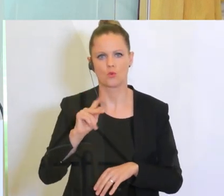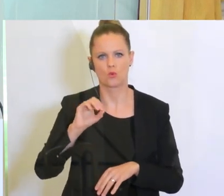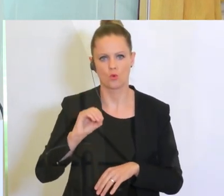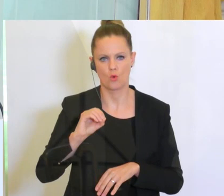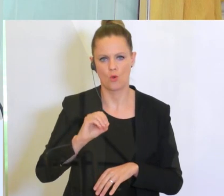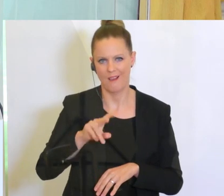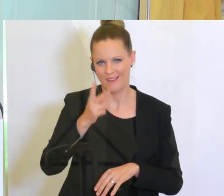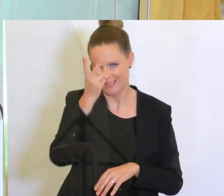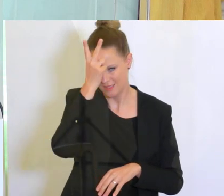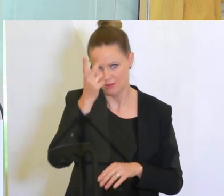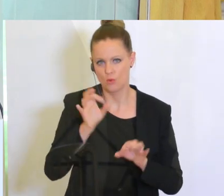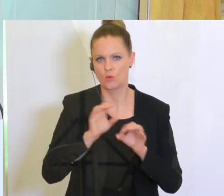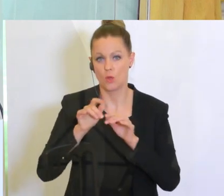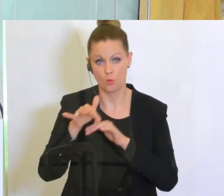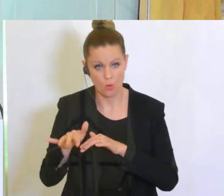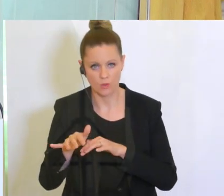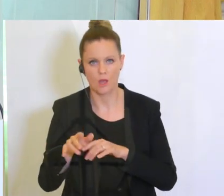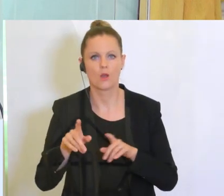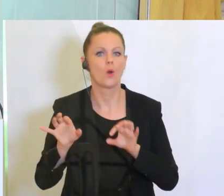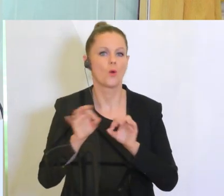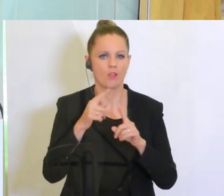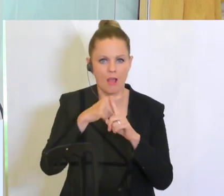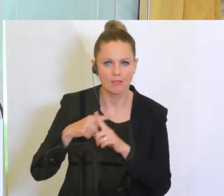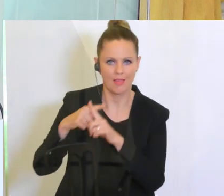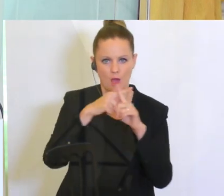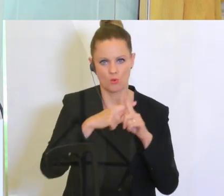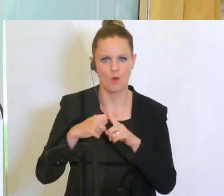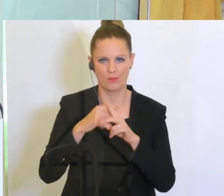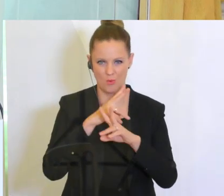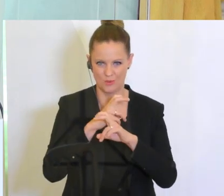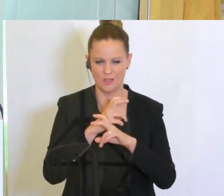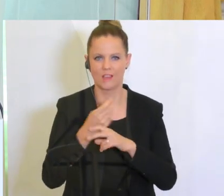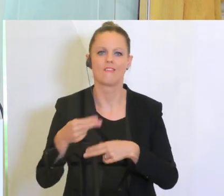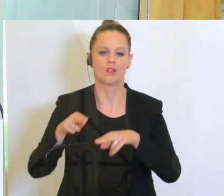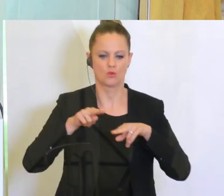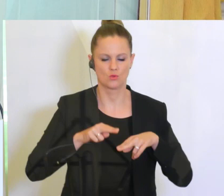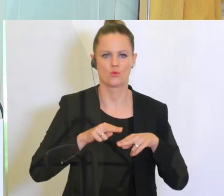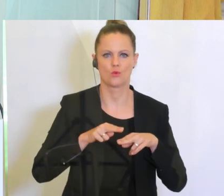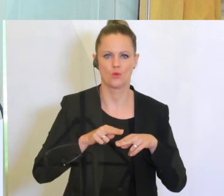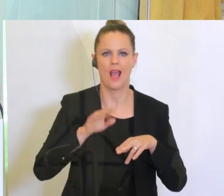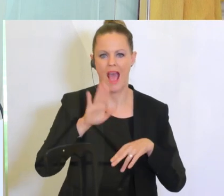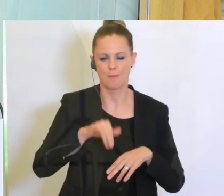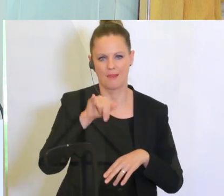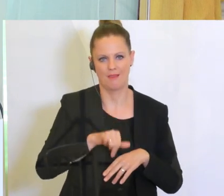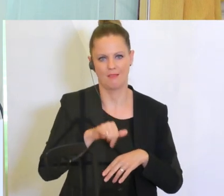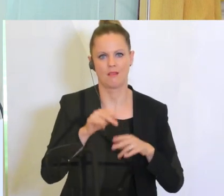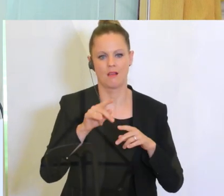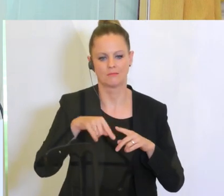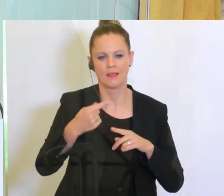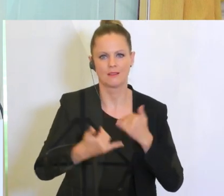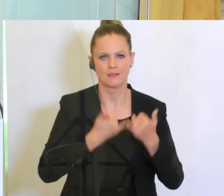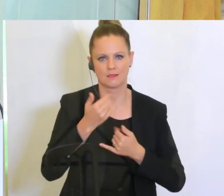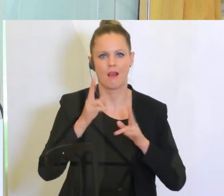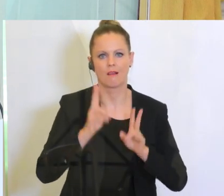nahtlos sozusagen ab Jänner wieder wird sehen können, wenn wir jetzt hier zu produzieren beginnen.